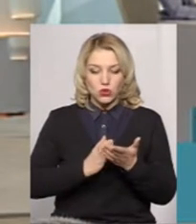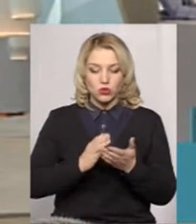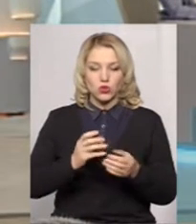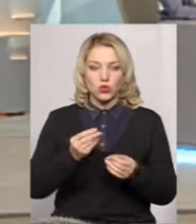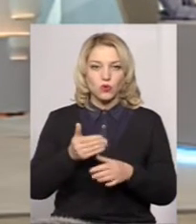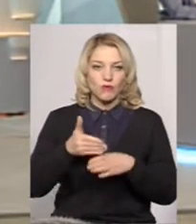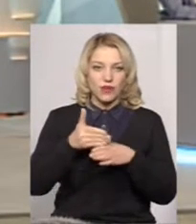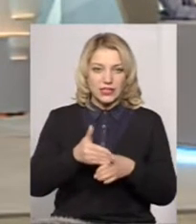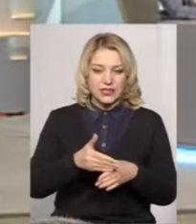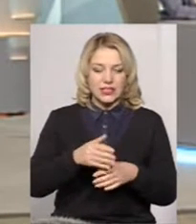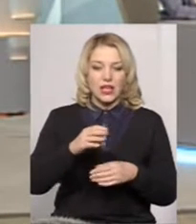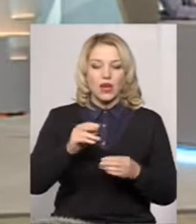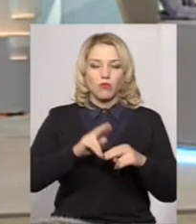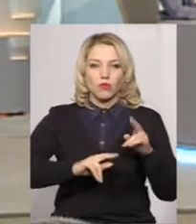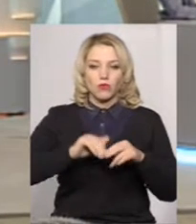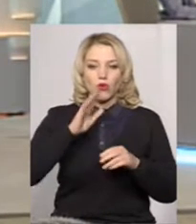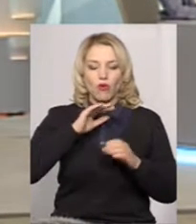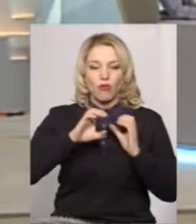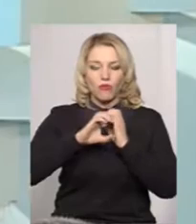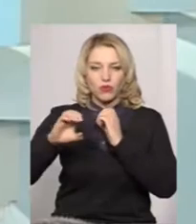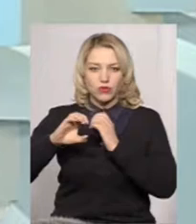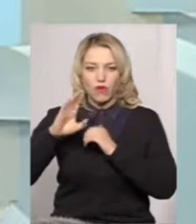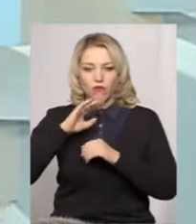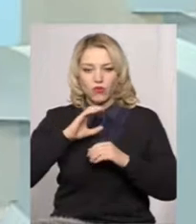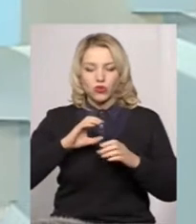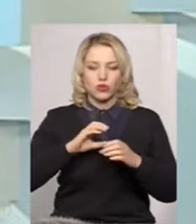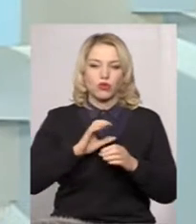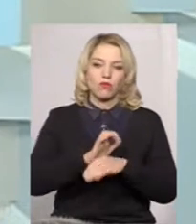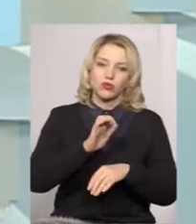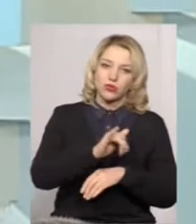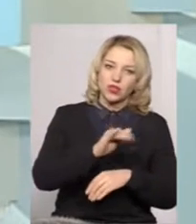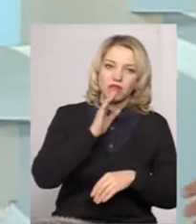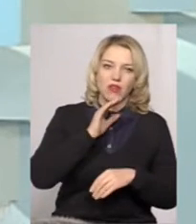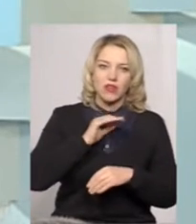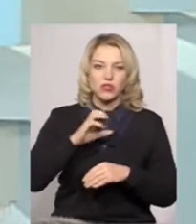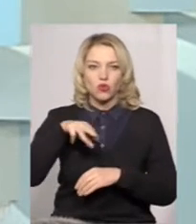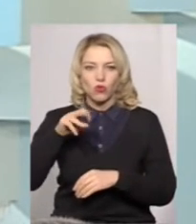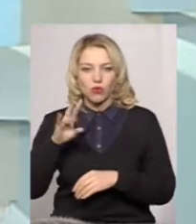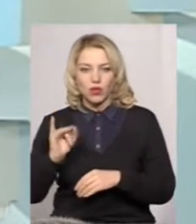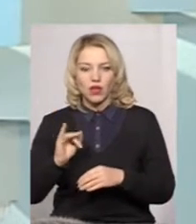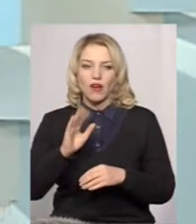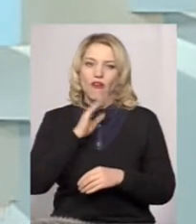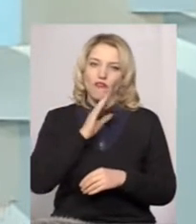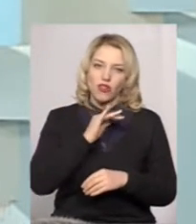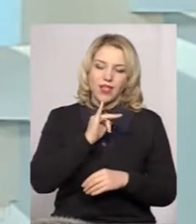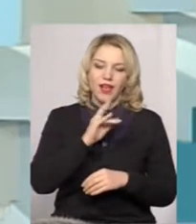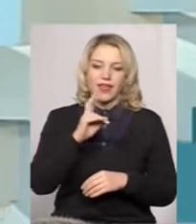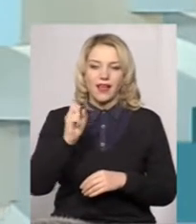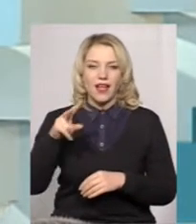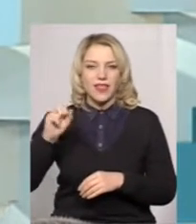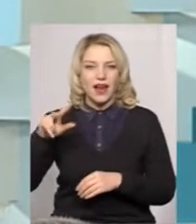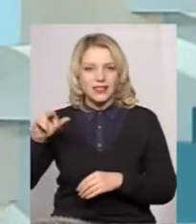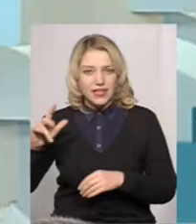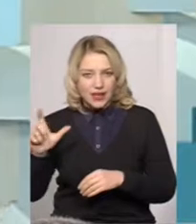побудовано об'єктів водопостачання і водовідведення, бо ми будемо говорити, це одна і те саме, майже вода і каналізація пов'язані,